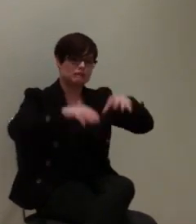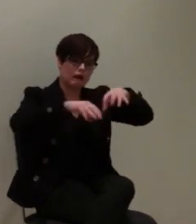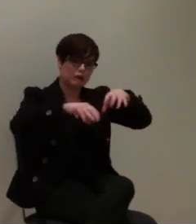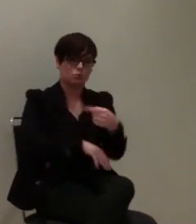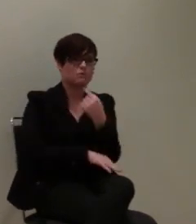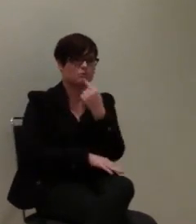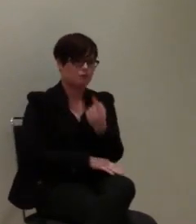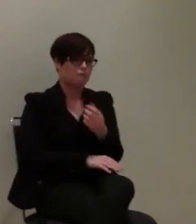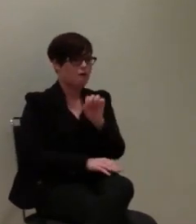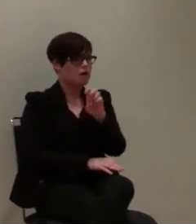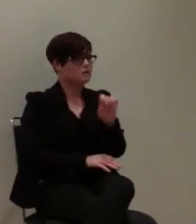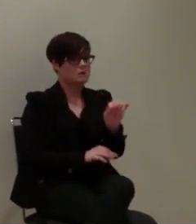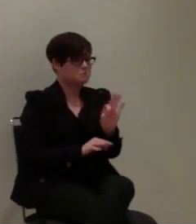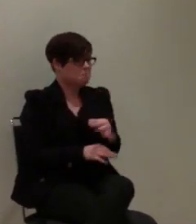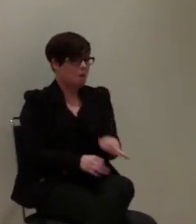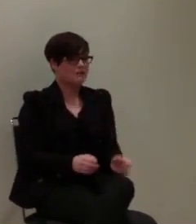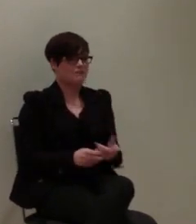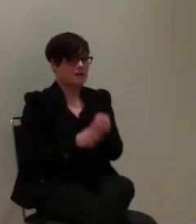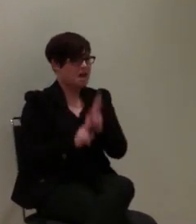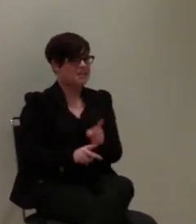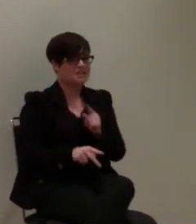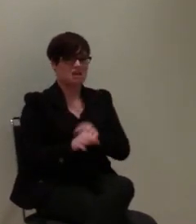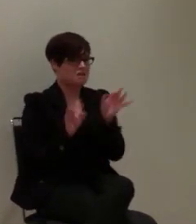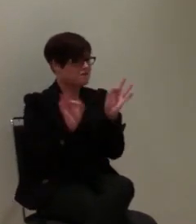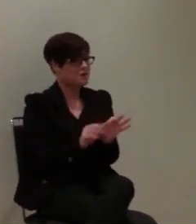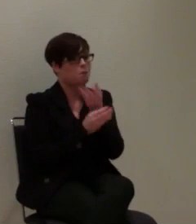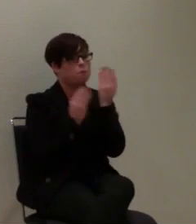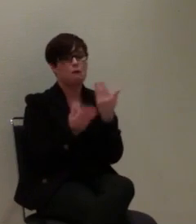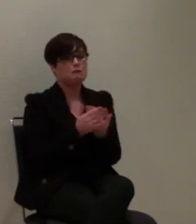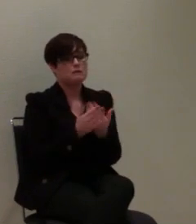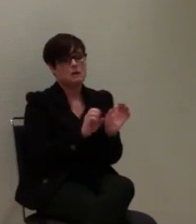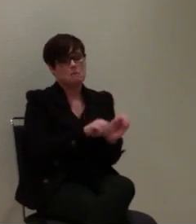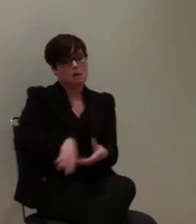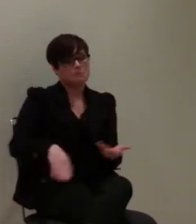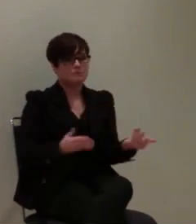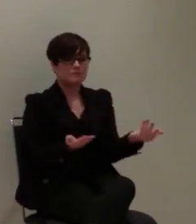SMS ist unbrauchbar, weil sie nicht echtzeitfähig ist, deswegen lassen wir sie weg.